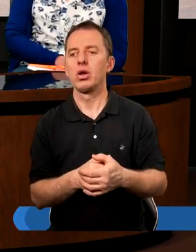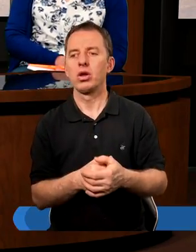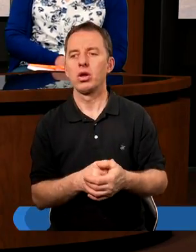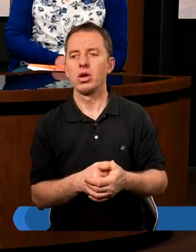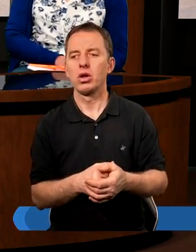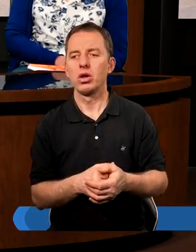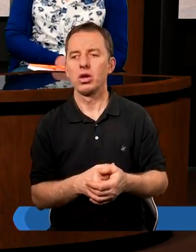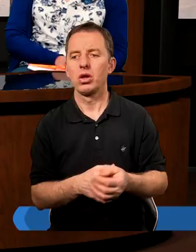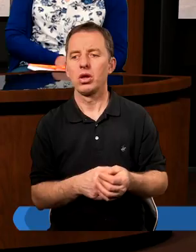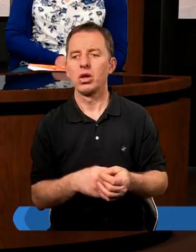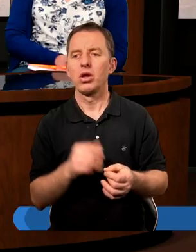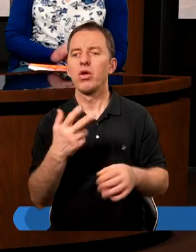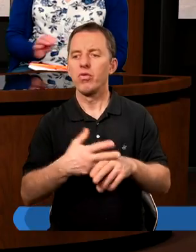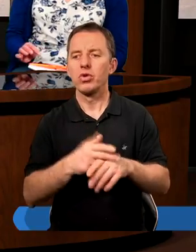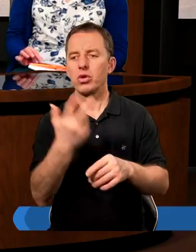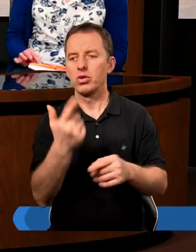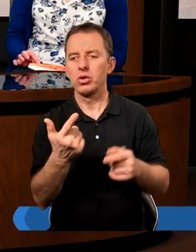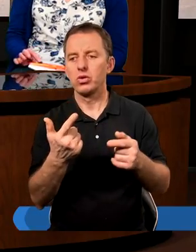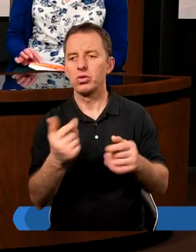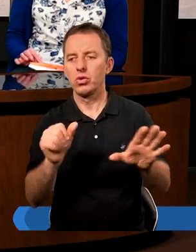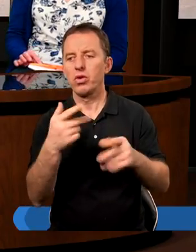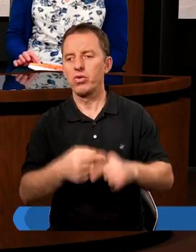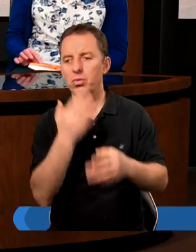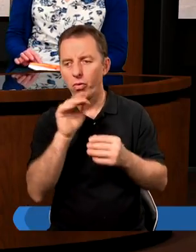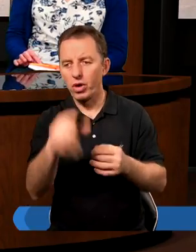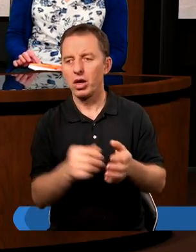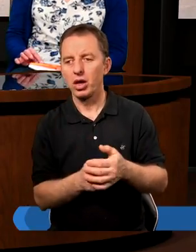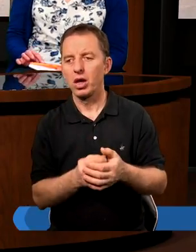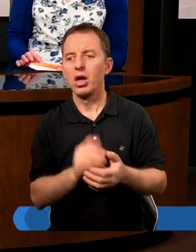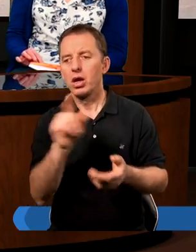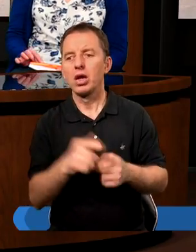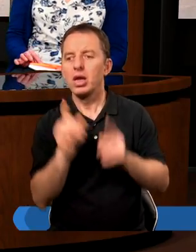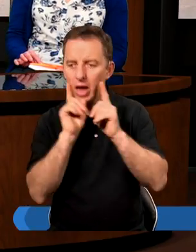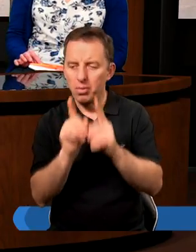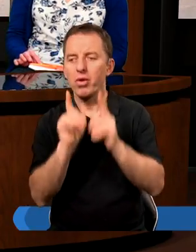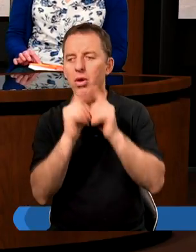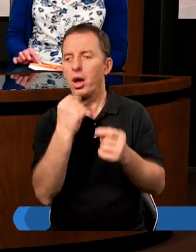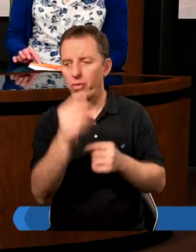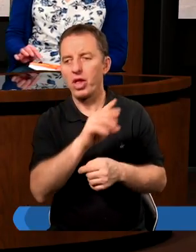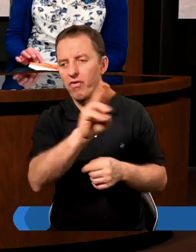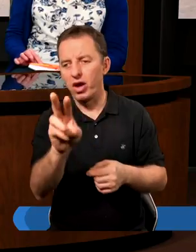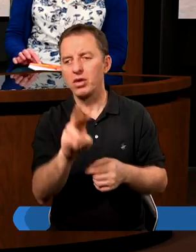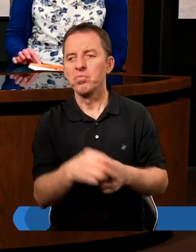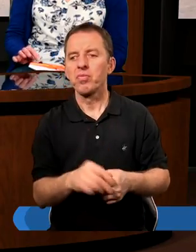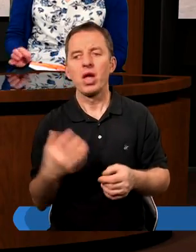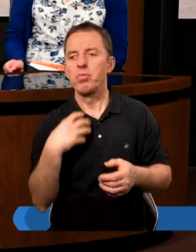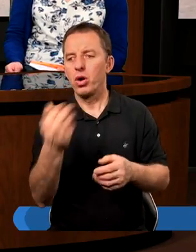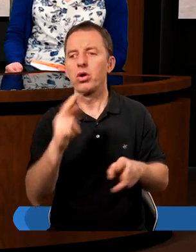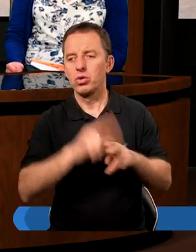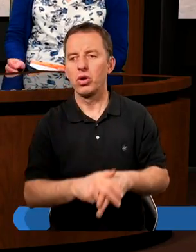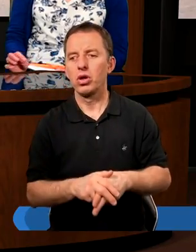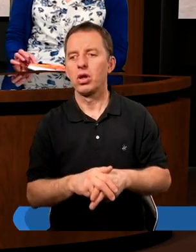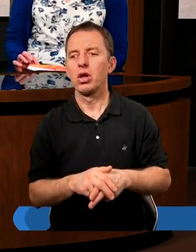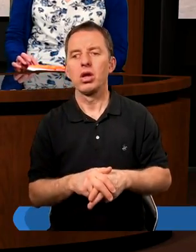było wspomniane, w XXIII wierszu mówi o tym, że zaprawdę opowiadam Wam, że bogacz z